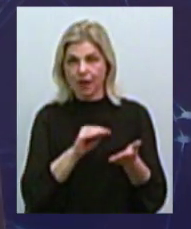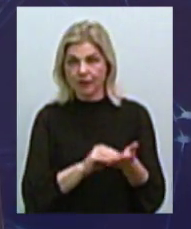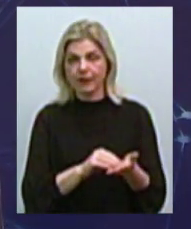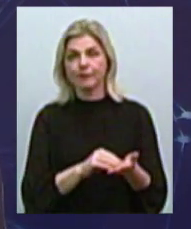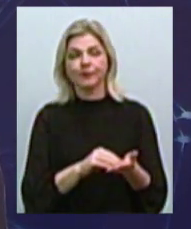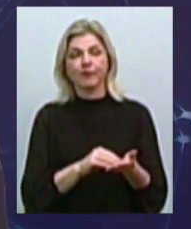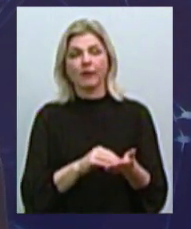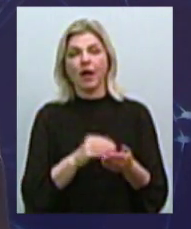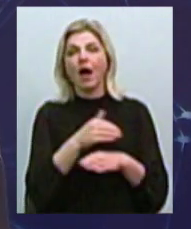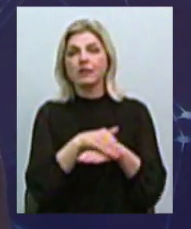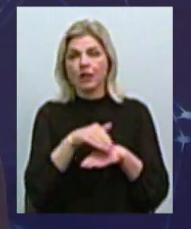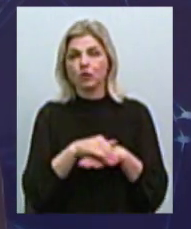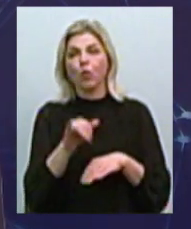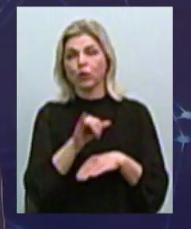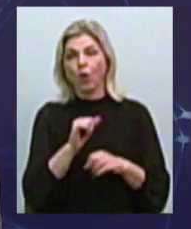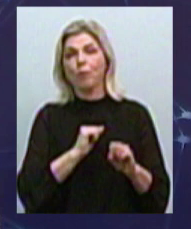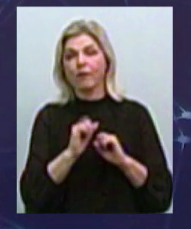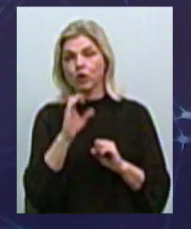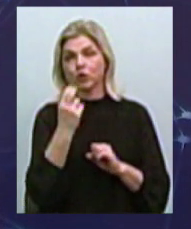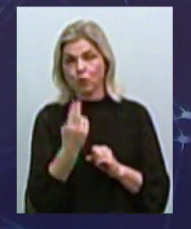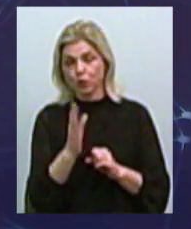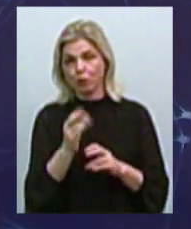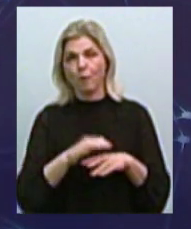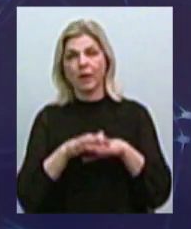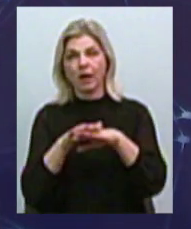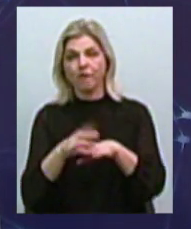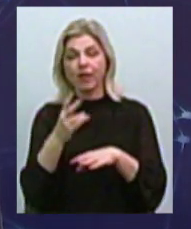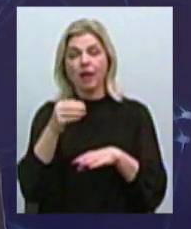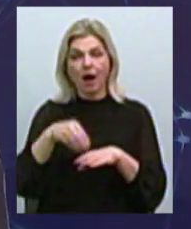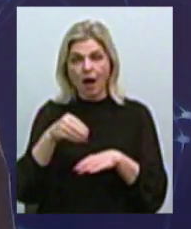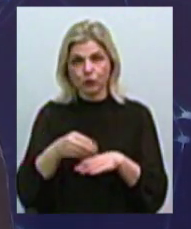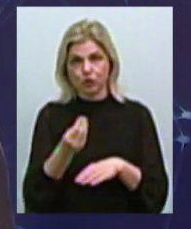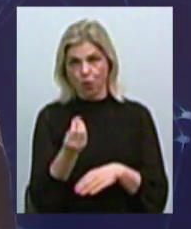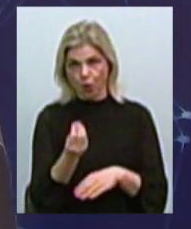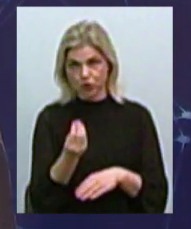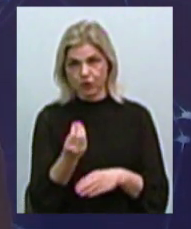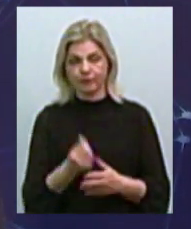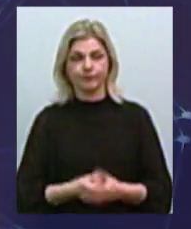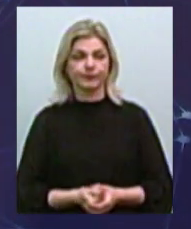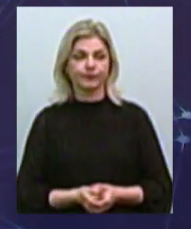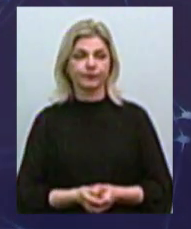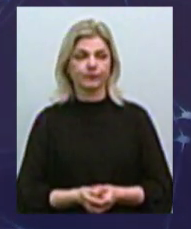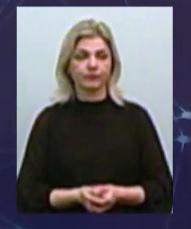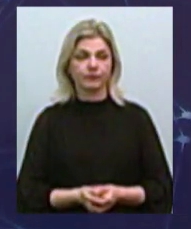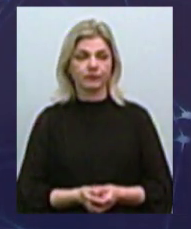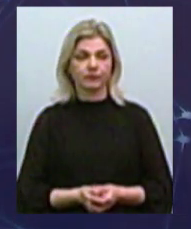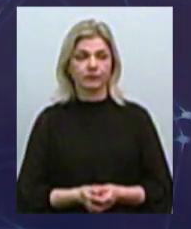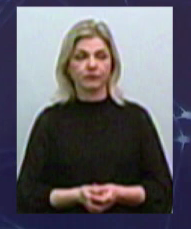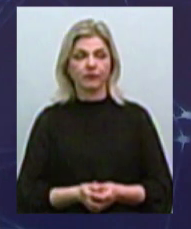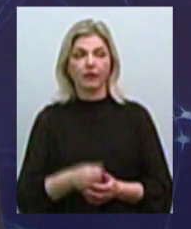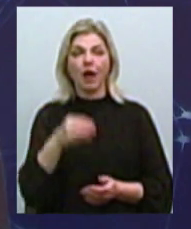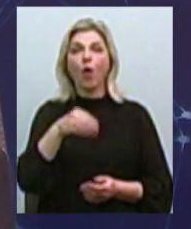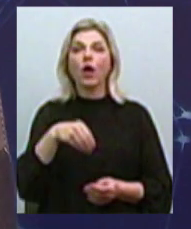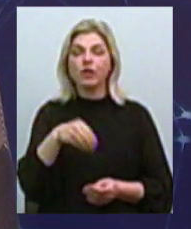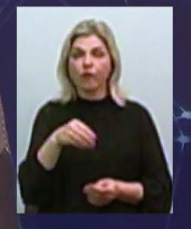реквізити, на які управління соціального захисту будуть перерахувати їм кошти. Безготівкова форма, вона,